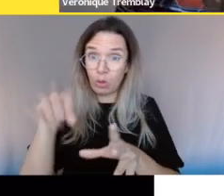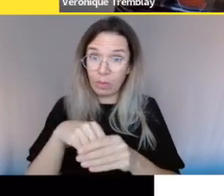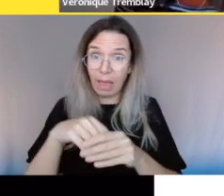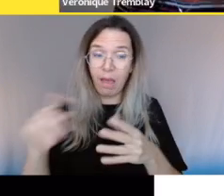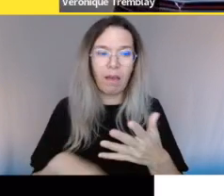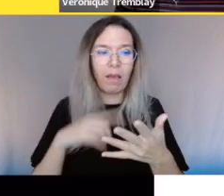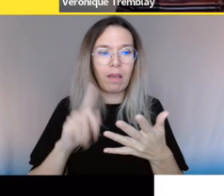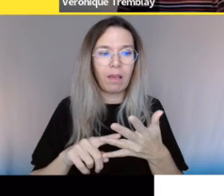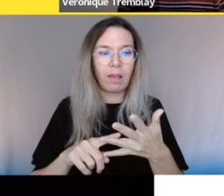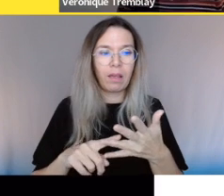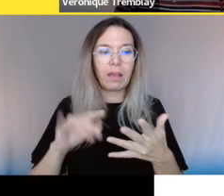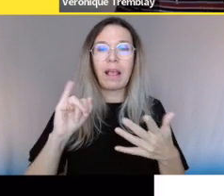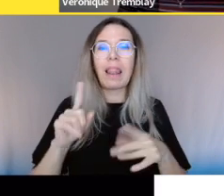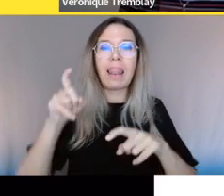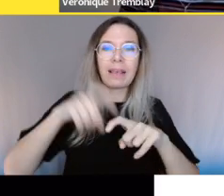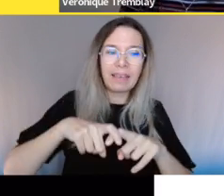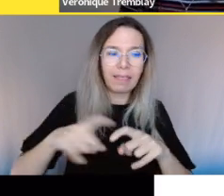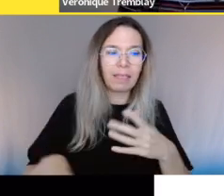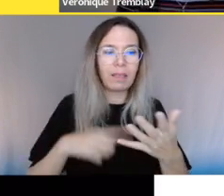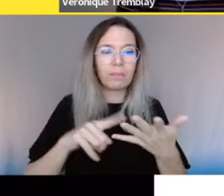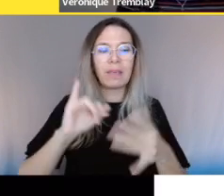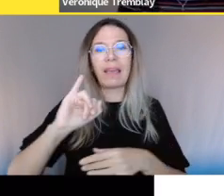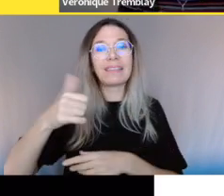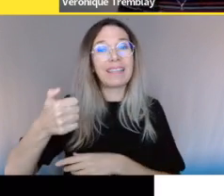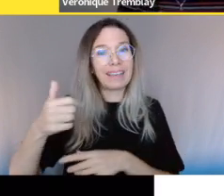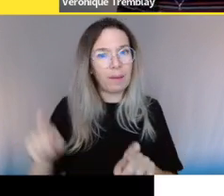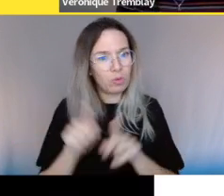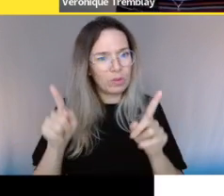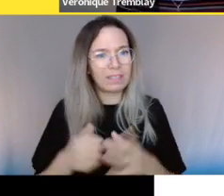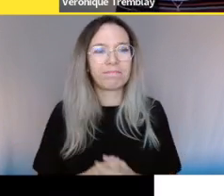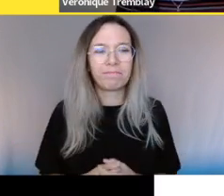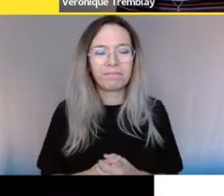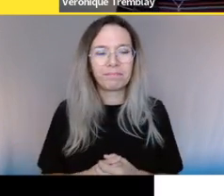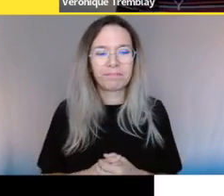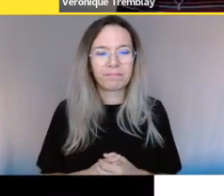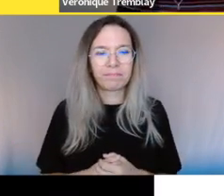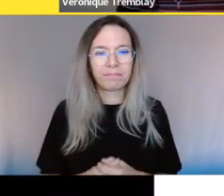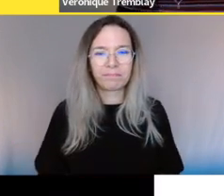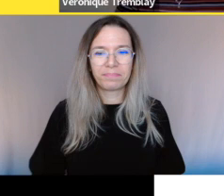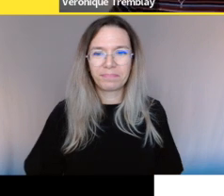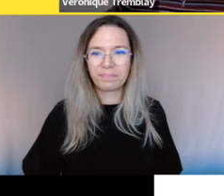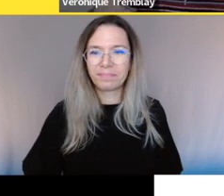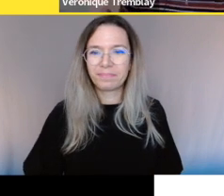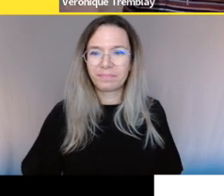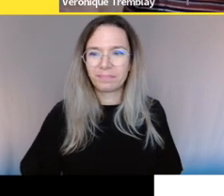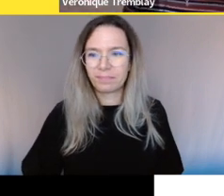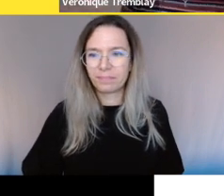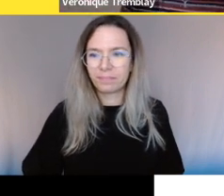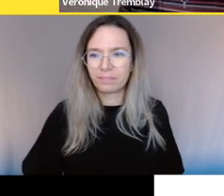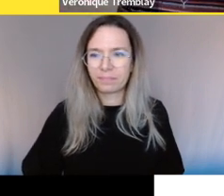Bien, le fond, les dernières désapositions, c'est vraiment pour nous rejoindre. Vous pouvez nous rejoindre soit par téléphone ou par courriel.